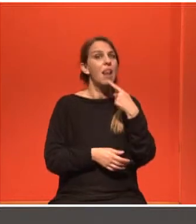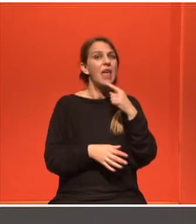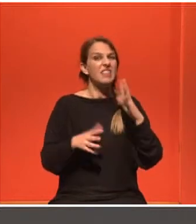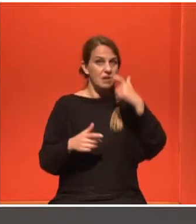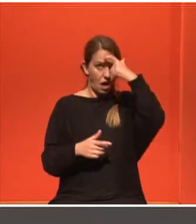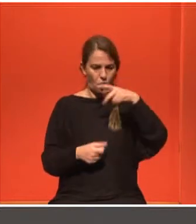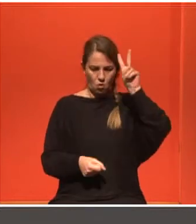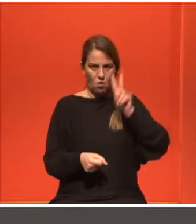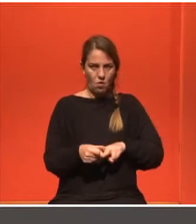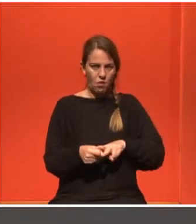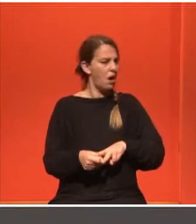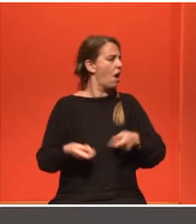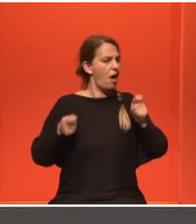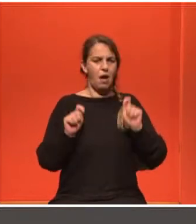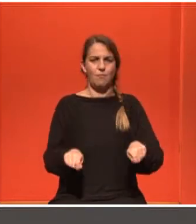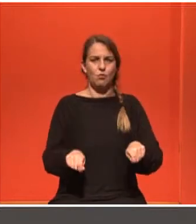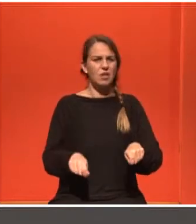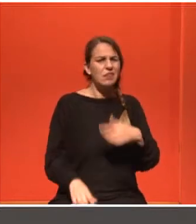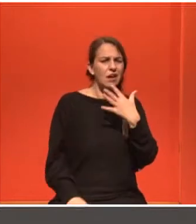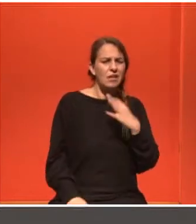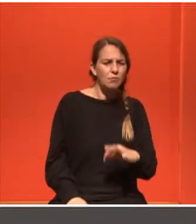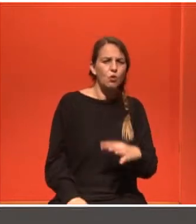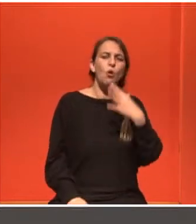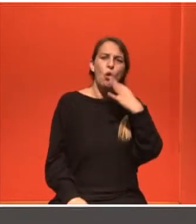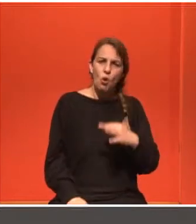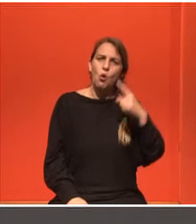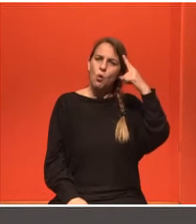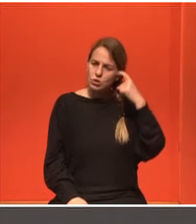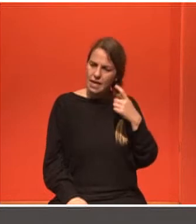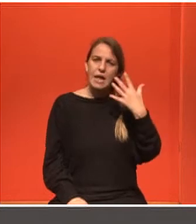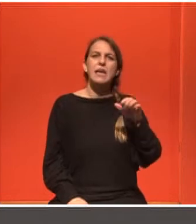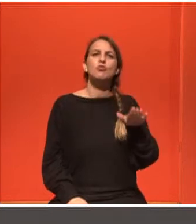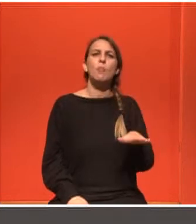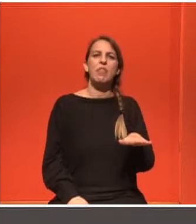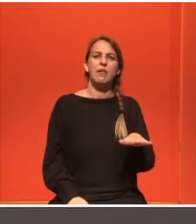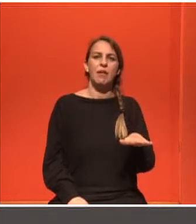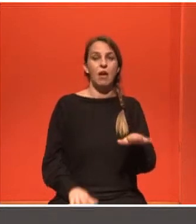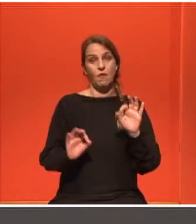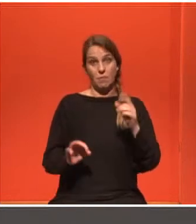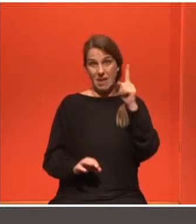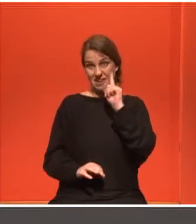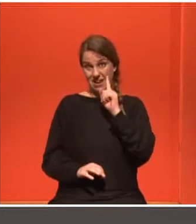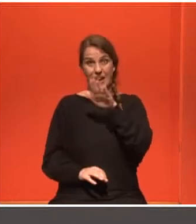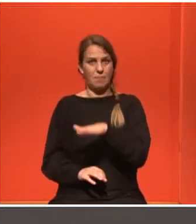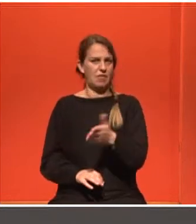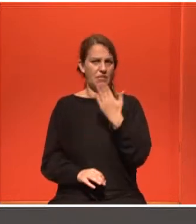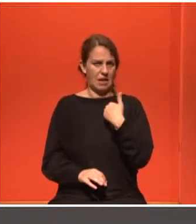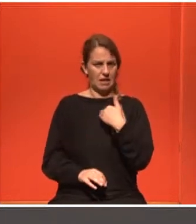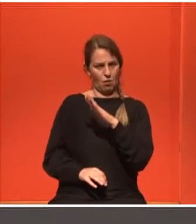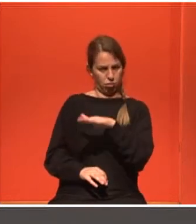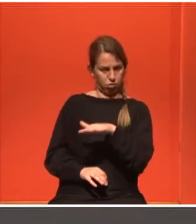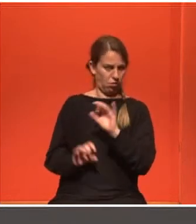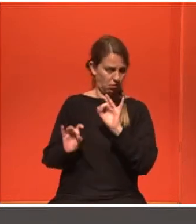πεθάνω. Γιατί από πίσω υπάρχει όχι ότι υποτιμώ μια γυναίκα που δεν έχει παιδί σε καμία περίπτωση.